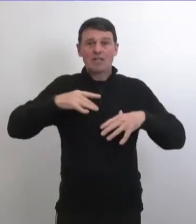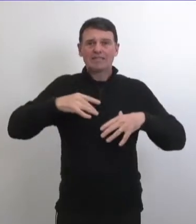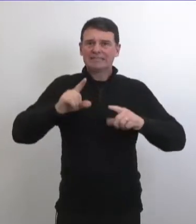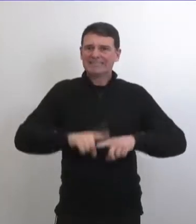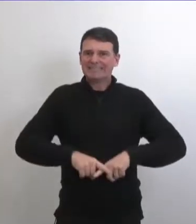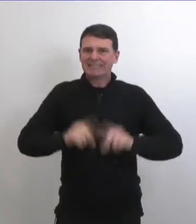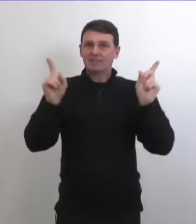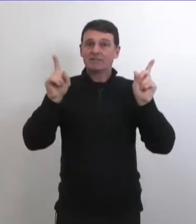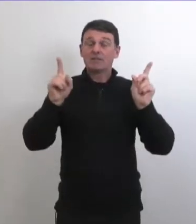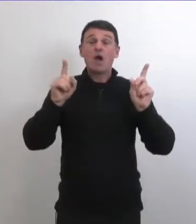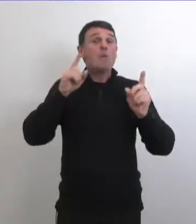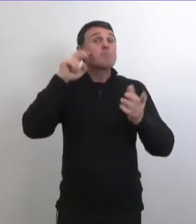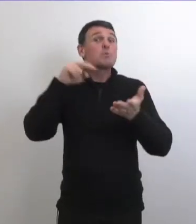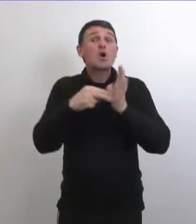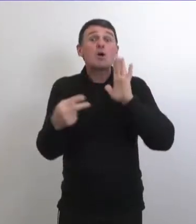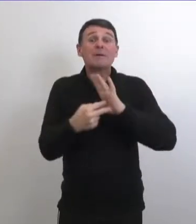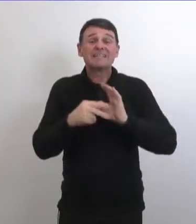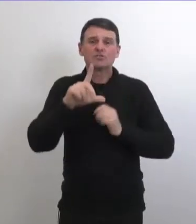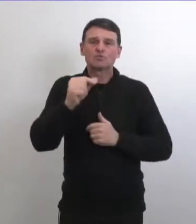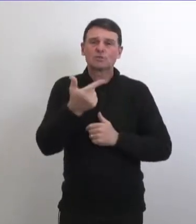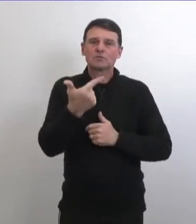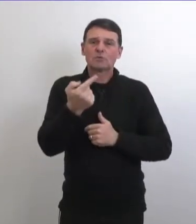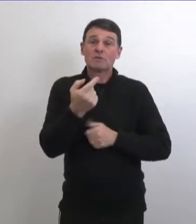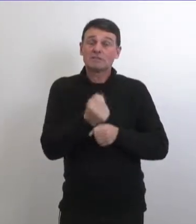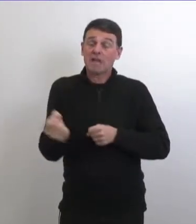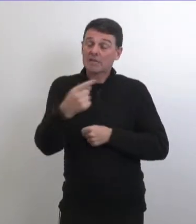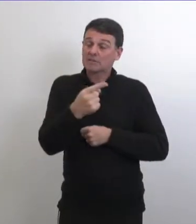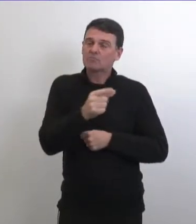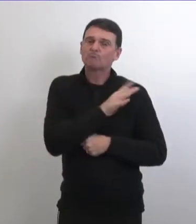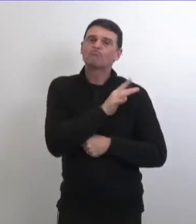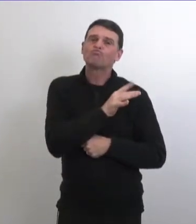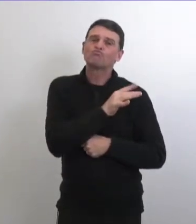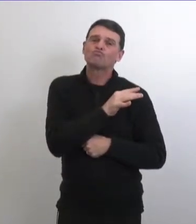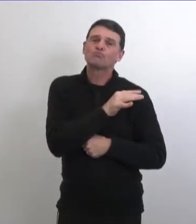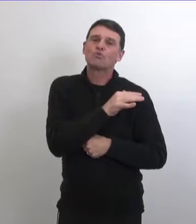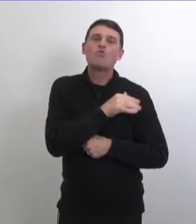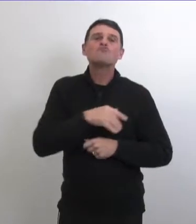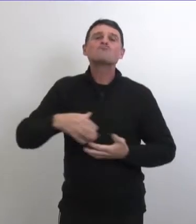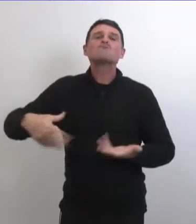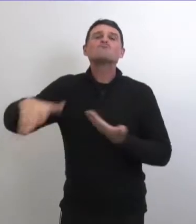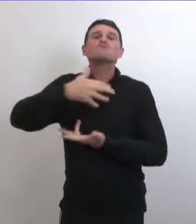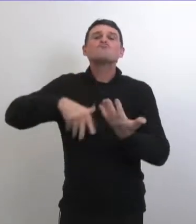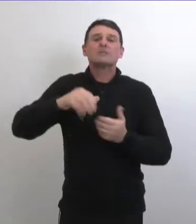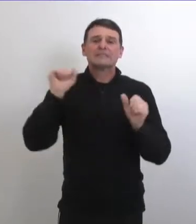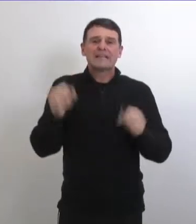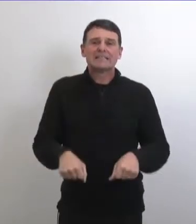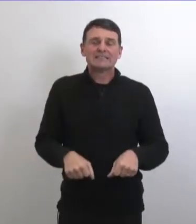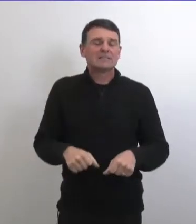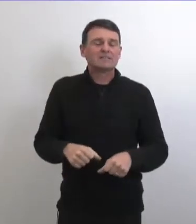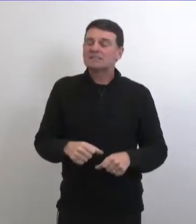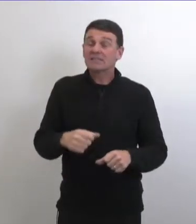essayons d'avoir des fêtes différents cette année pour nous assurer que on est un bon départ à 2021